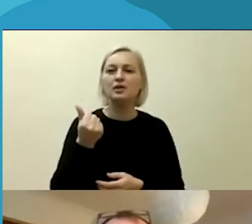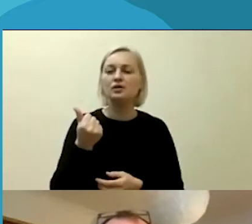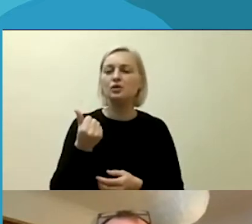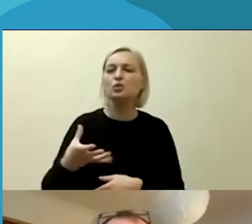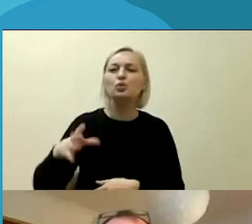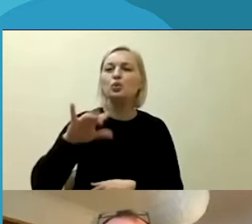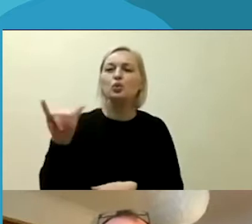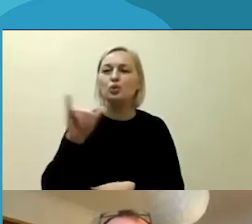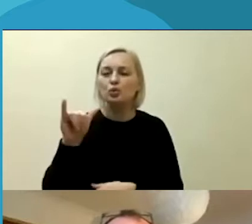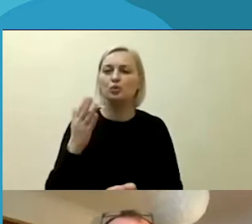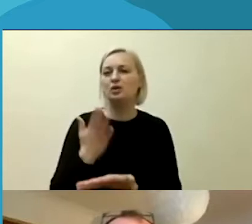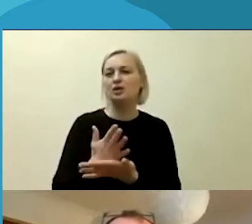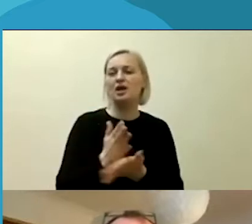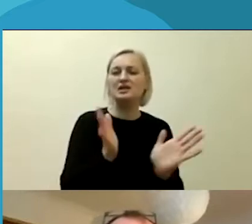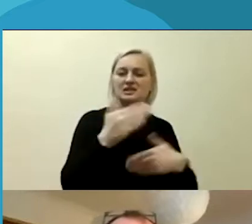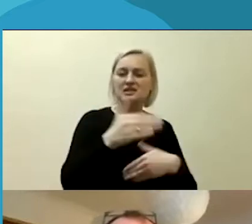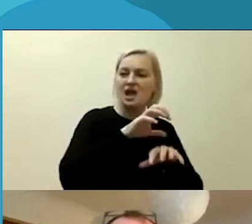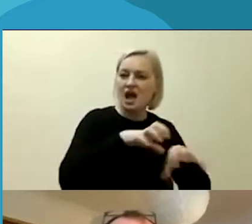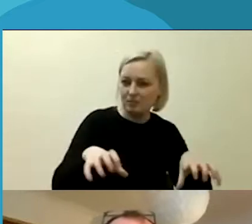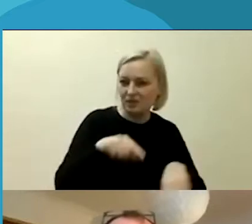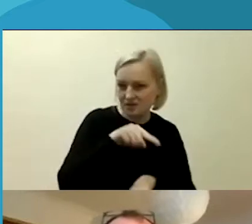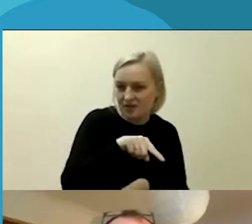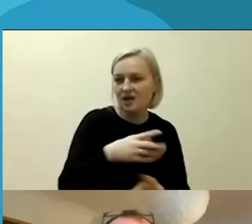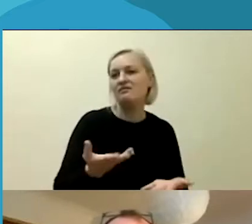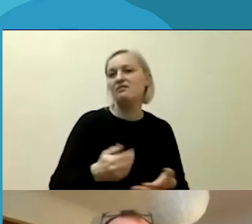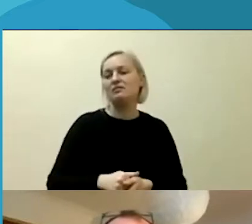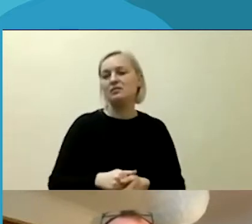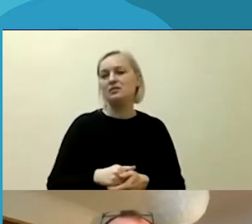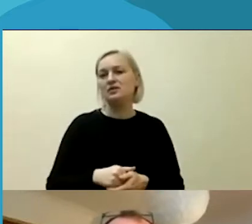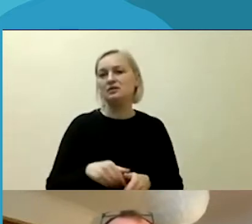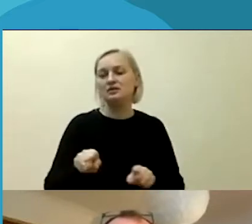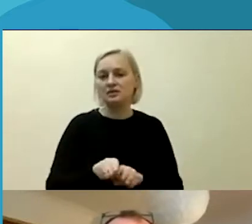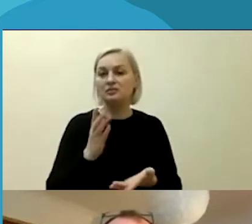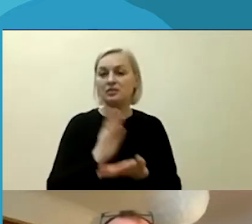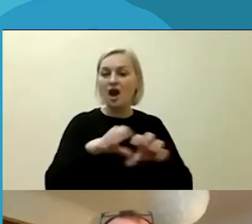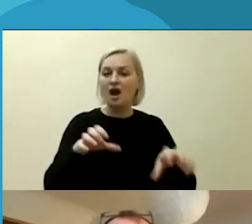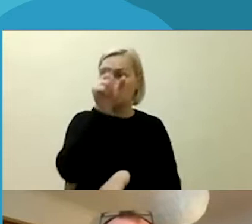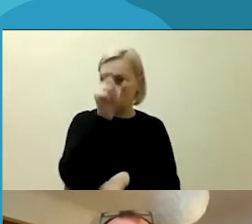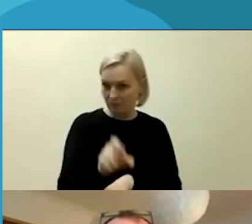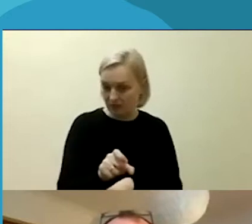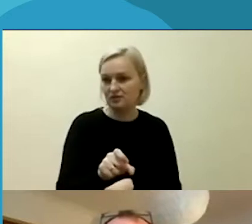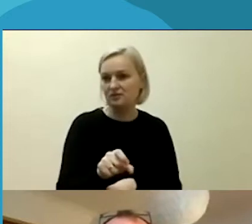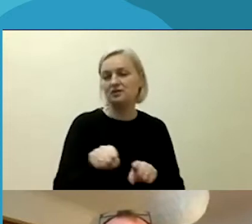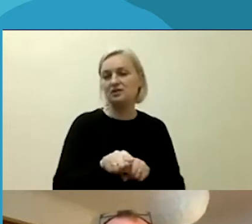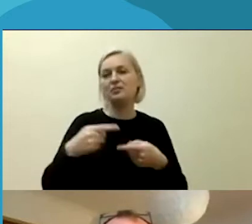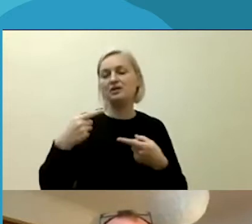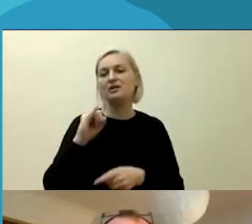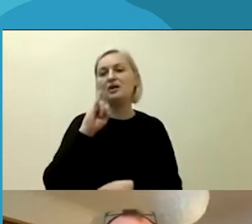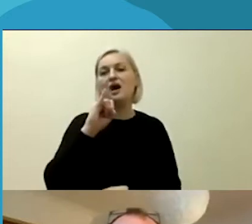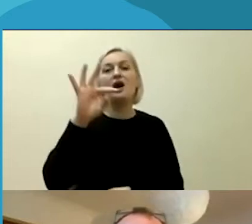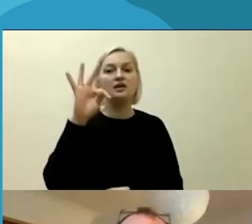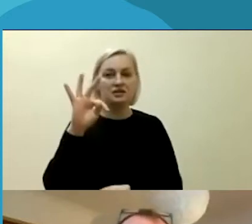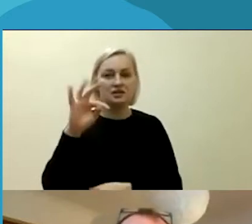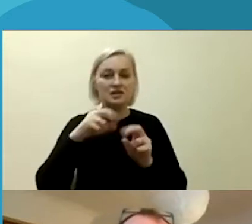administravimu. Mes turime administratorių, IT pagalbos